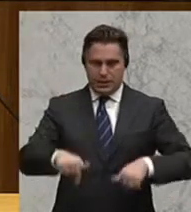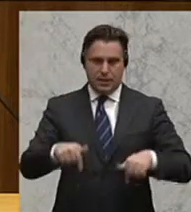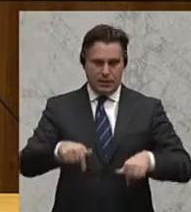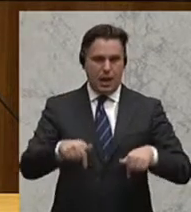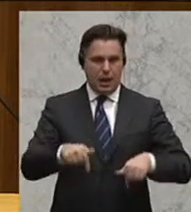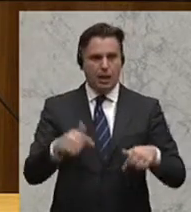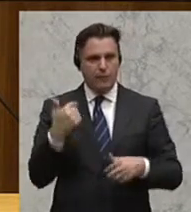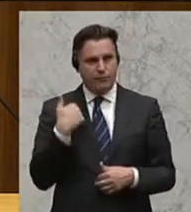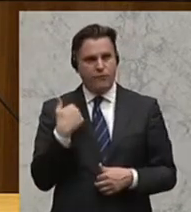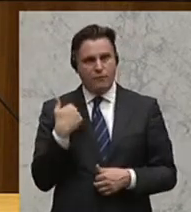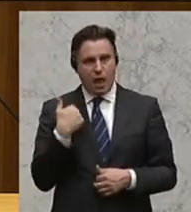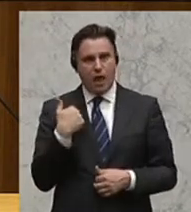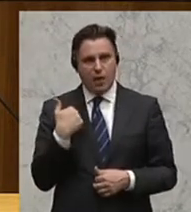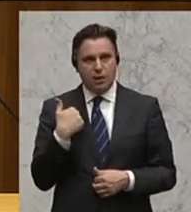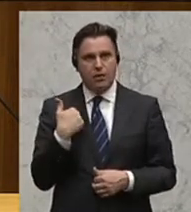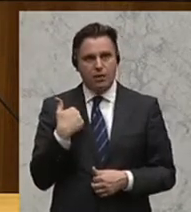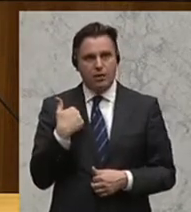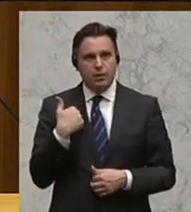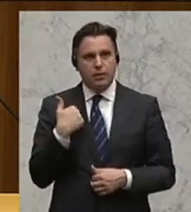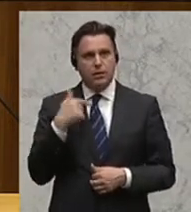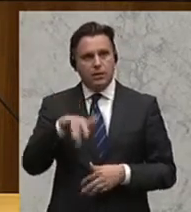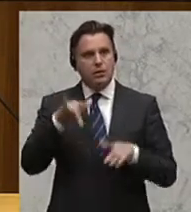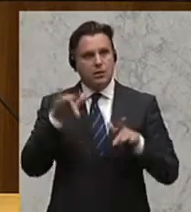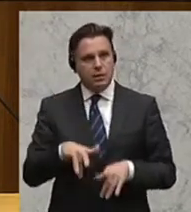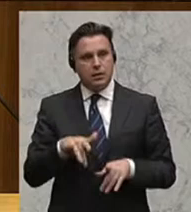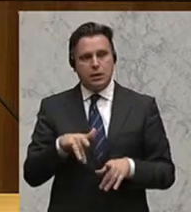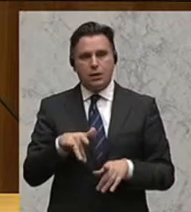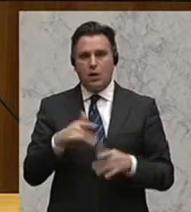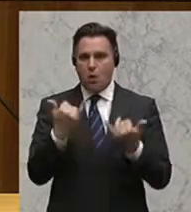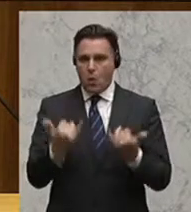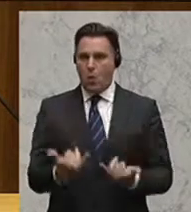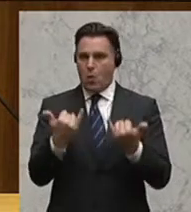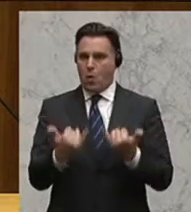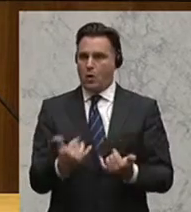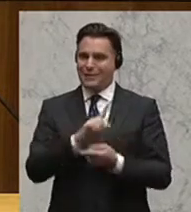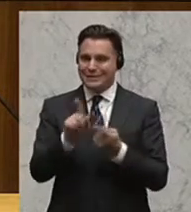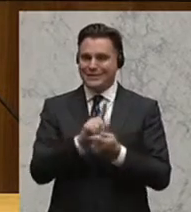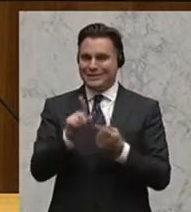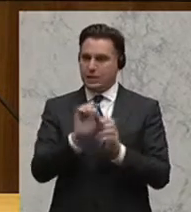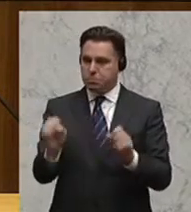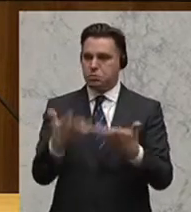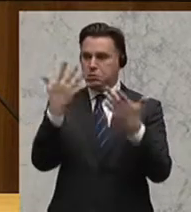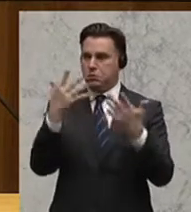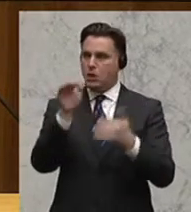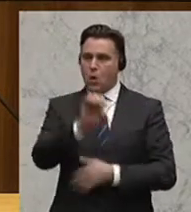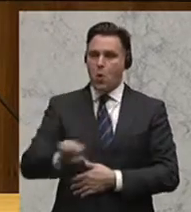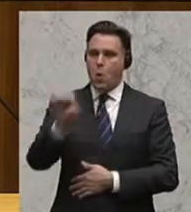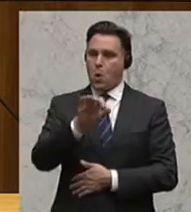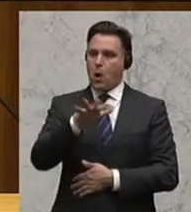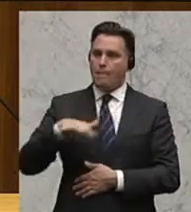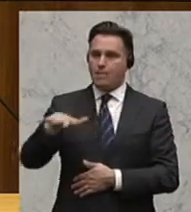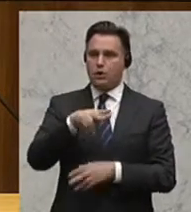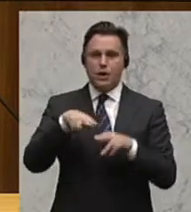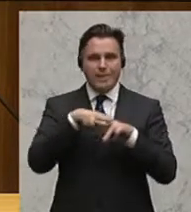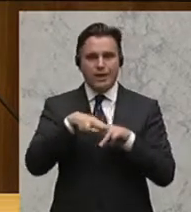die Frage dieser bösen Erscheinungen in der heutigen Zeit weltweit, aber vor allem europäisch, aber auch